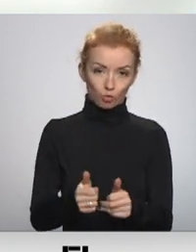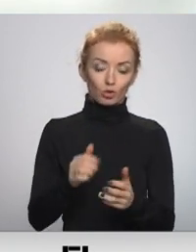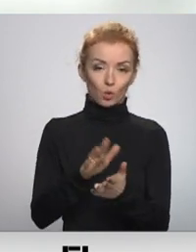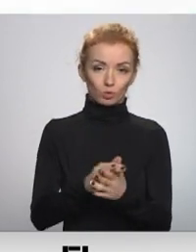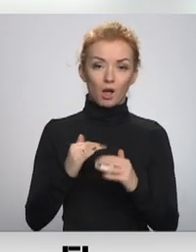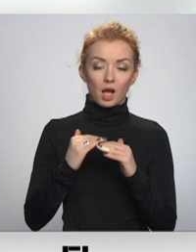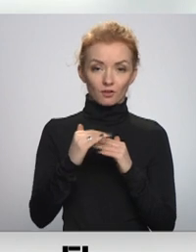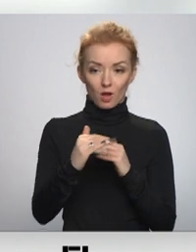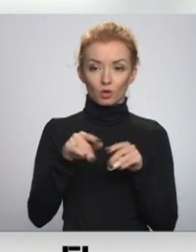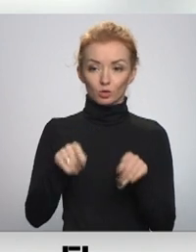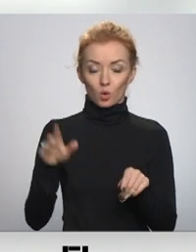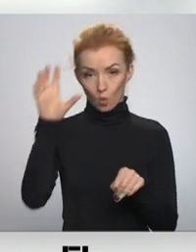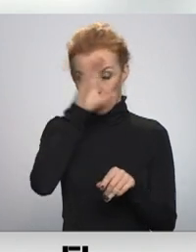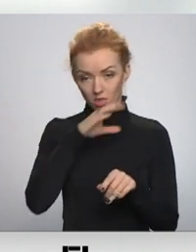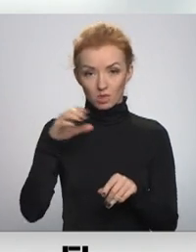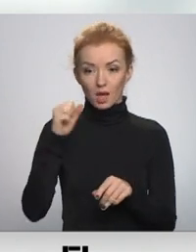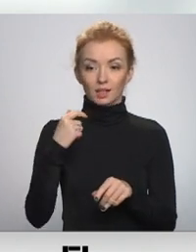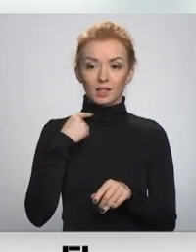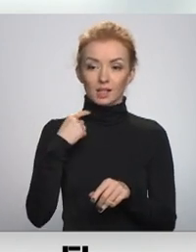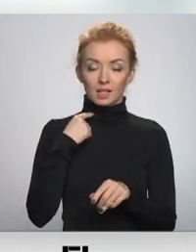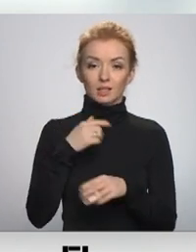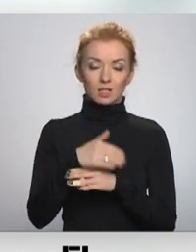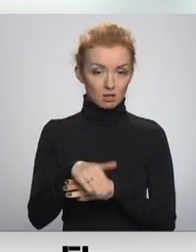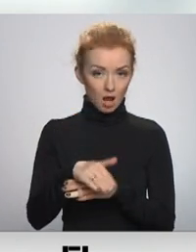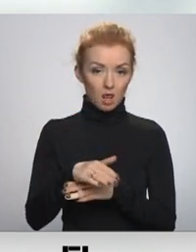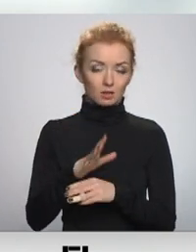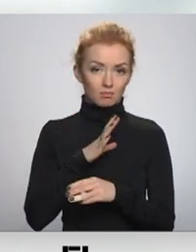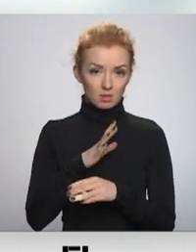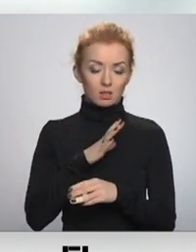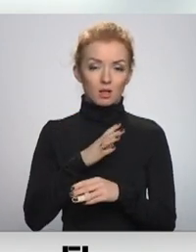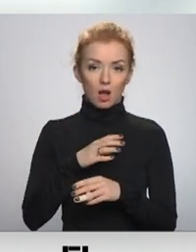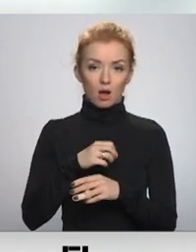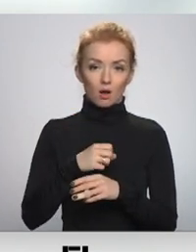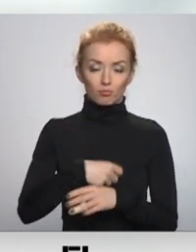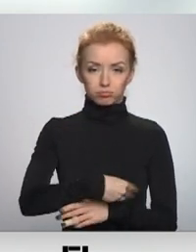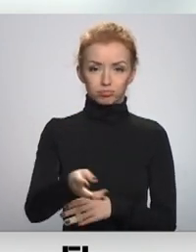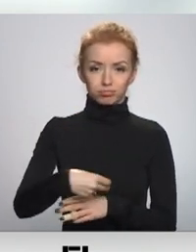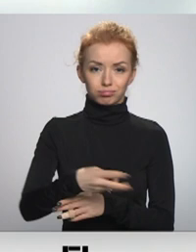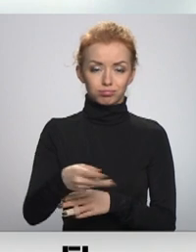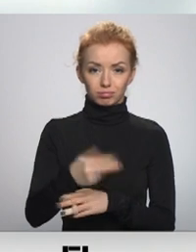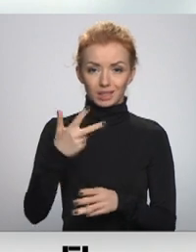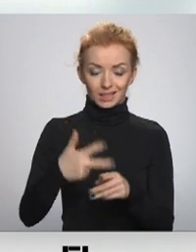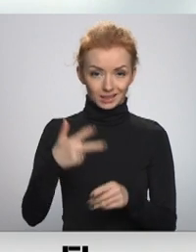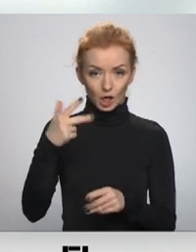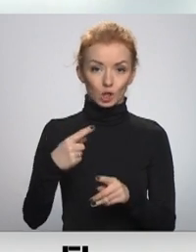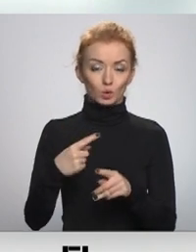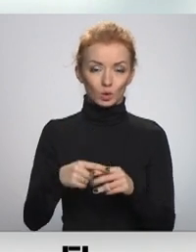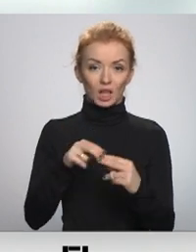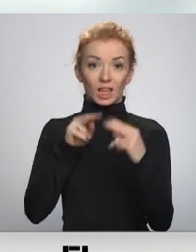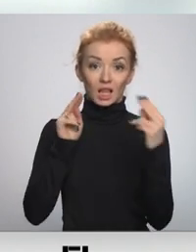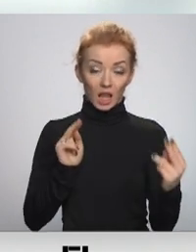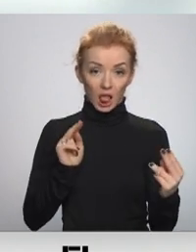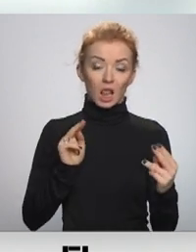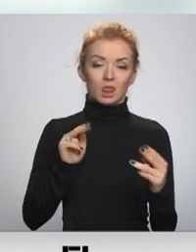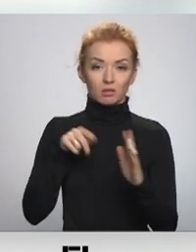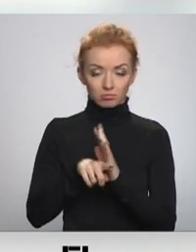asfaltu. Šonakt Rīgas ielas tika kaisītas trīs reizes, tiltu un pārvadi pat piecas